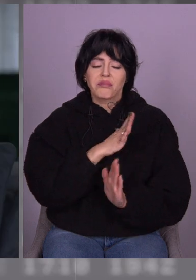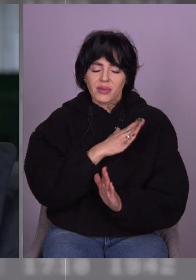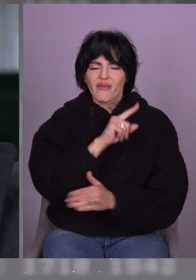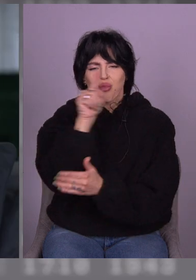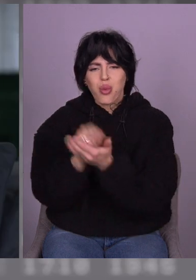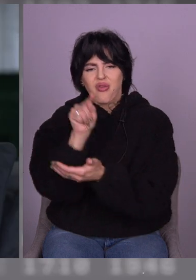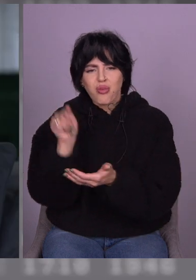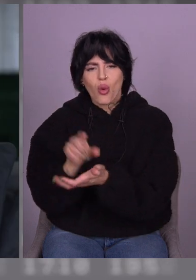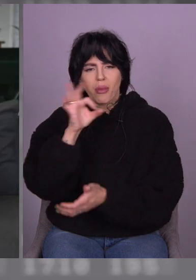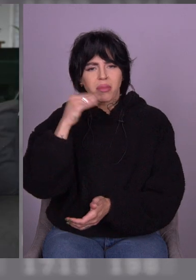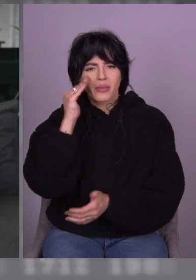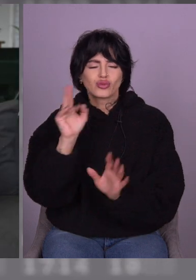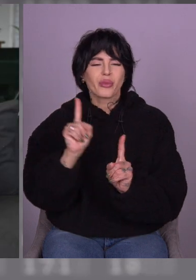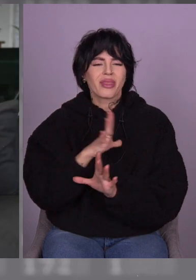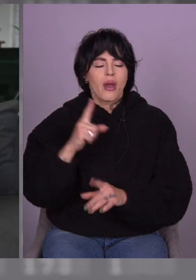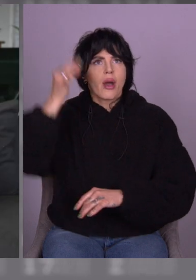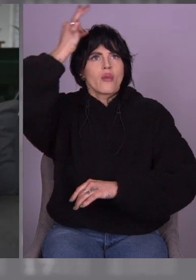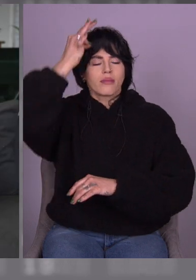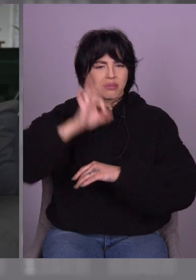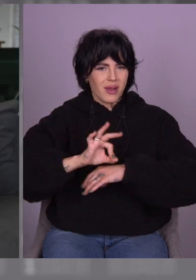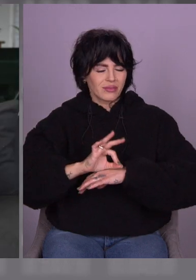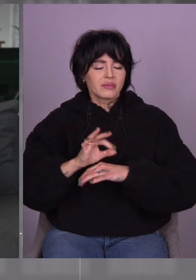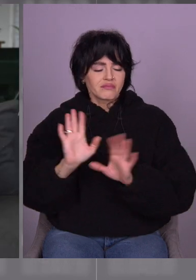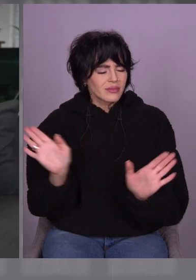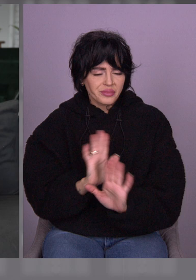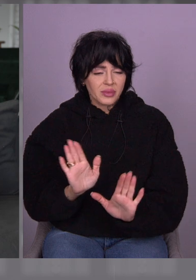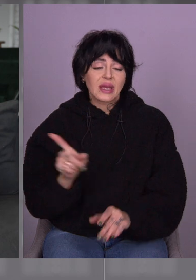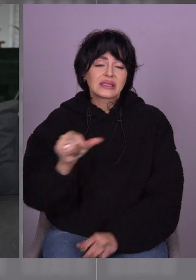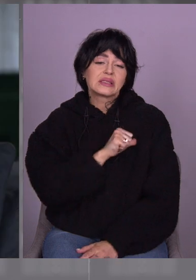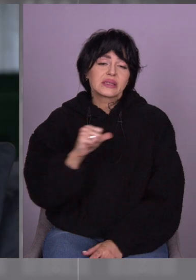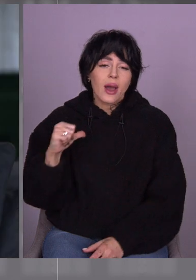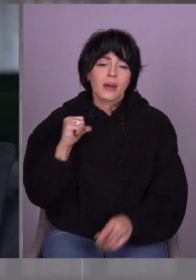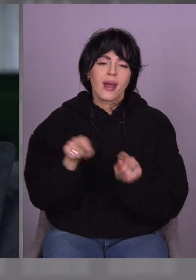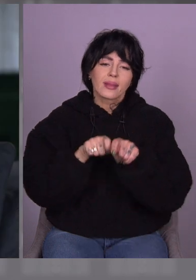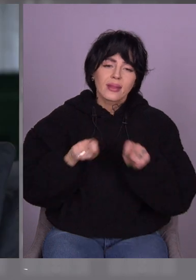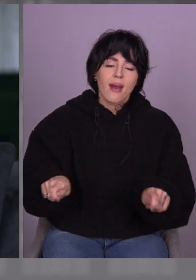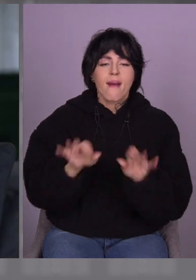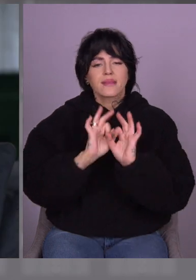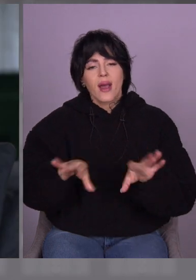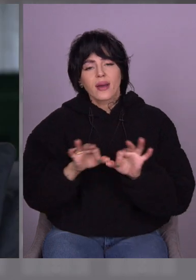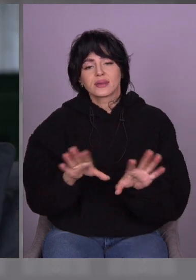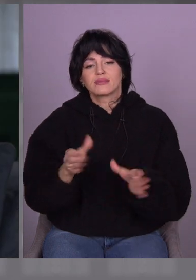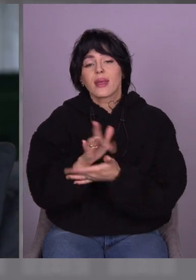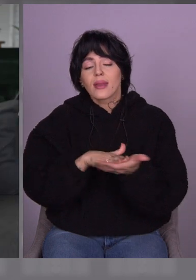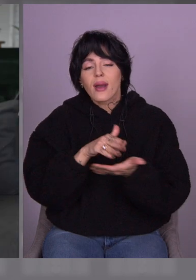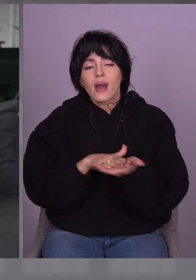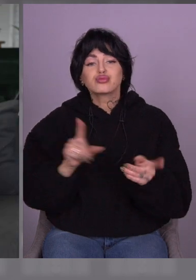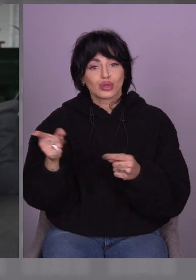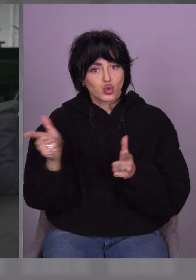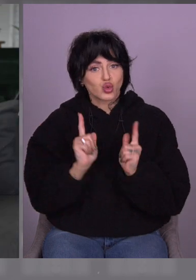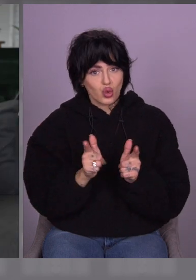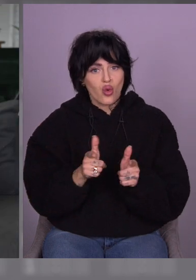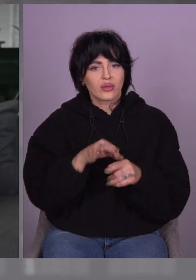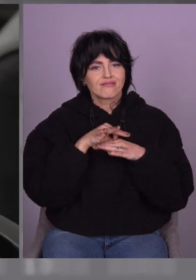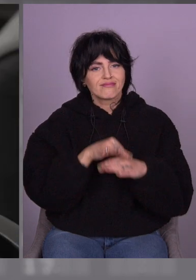доповернути його в болючі спогади. Але я думаю, що він хоче розповісти людям. Він, напевно, вже готовий, бо він погодився зробити